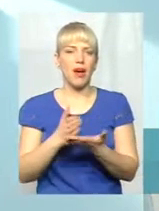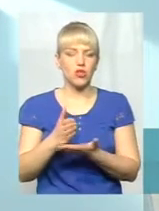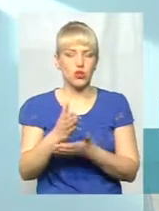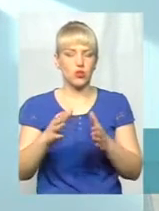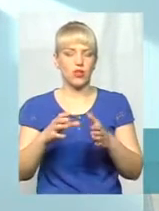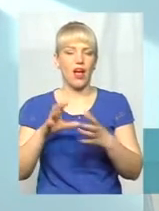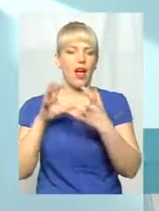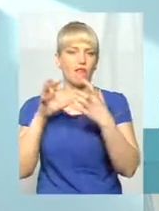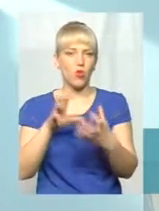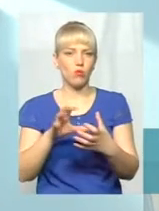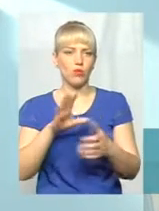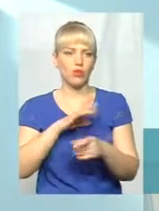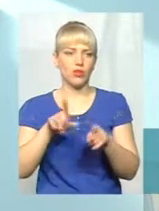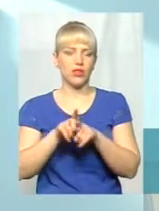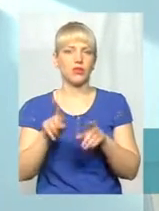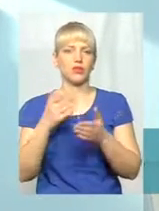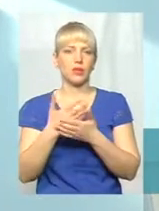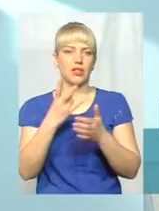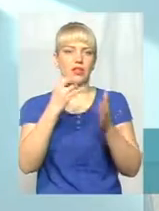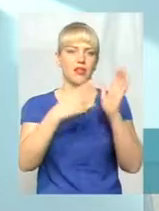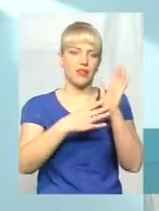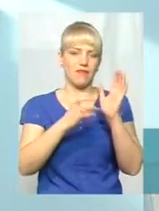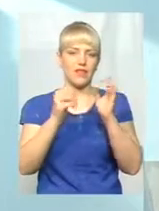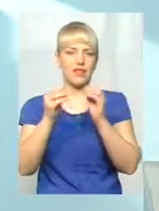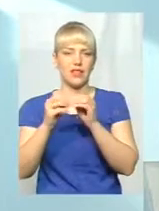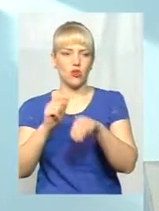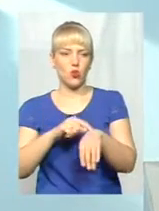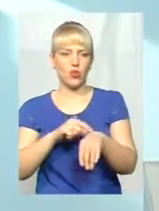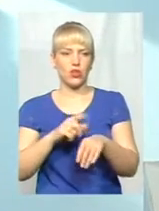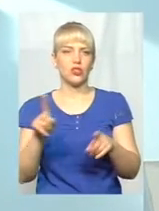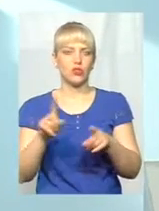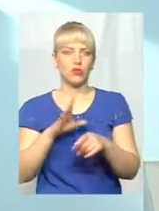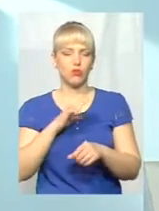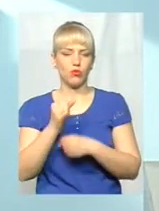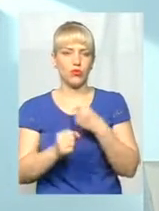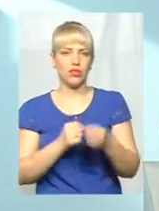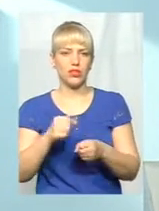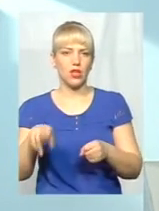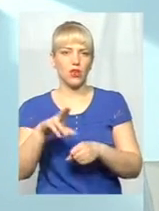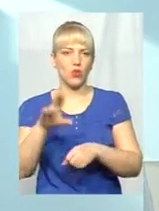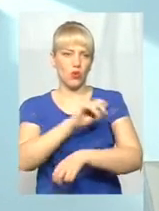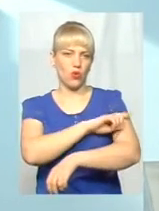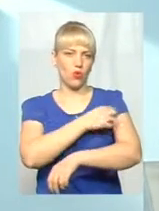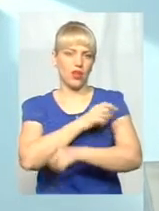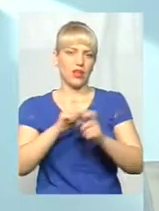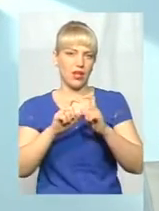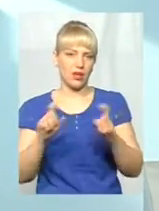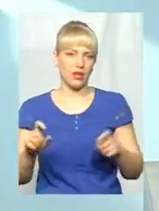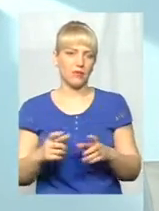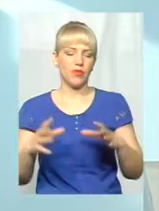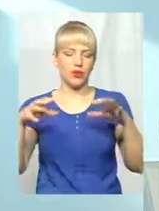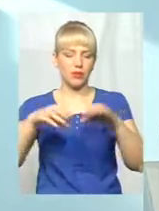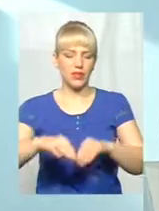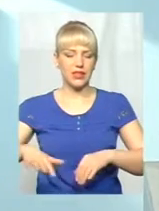автобуси ходили так, щоб на 9, на 10, на 1 до амбулаторії був під'їзд. Там, де був до амбулаторії. Об'єднані